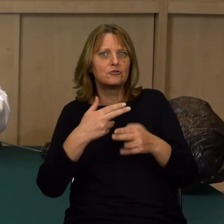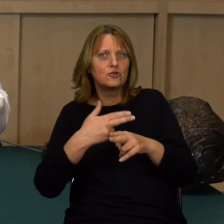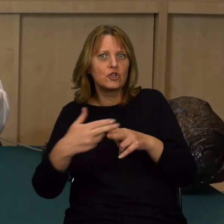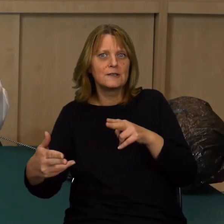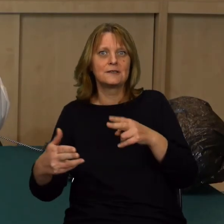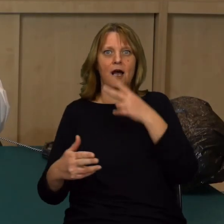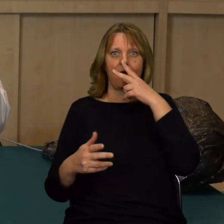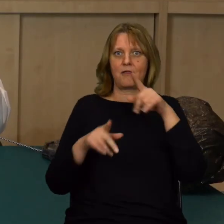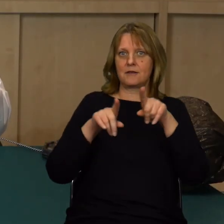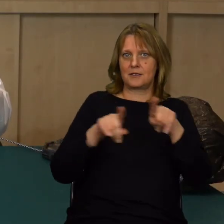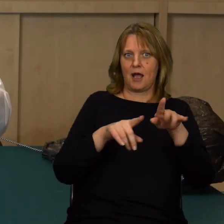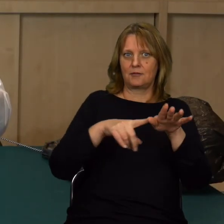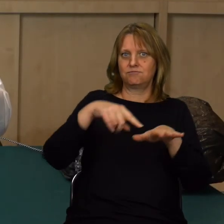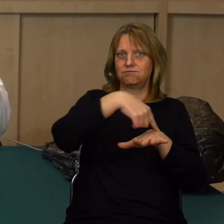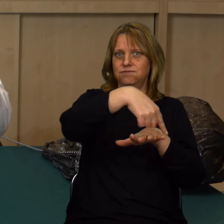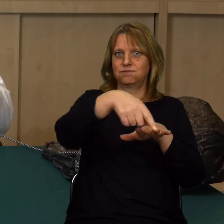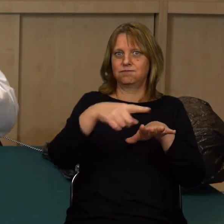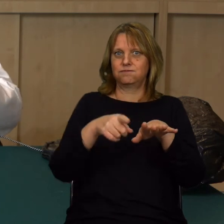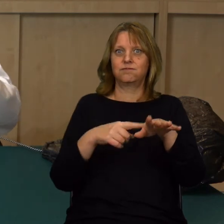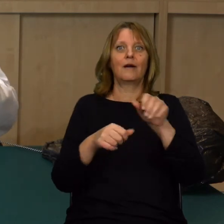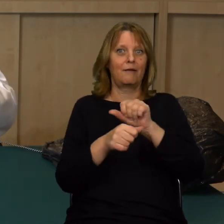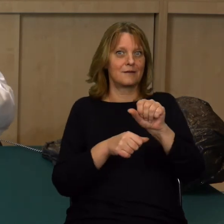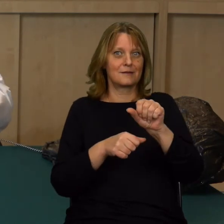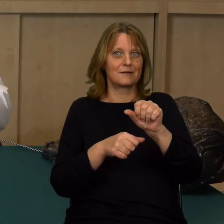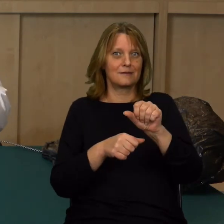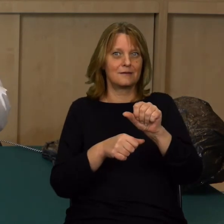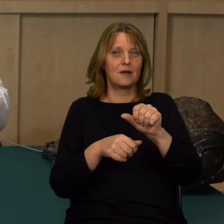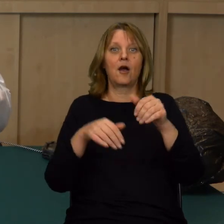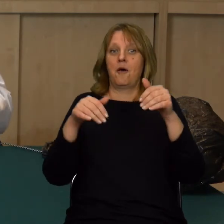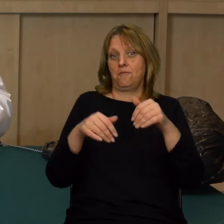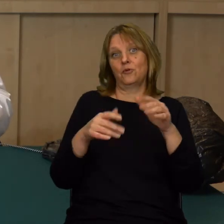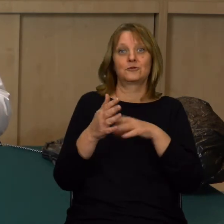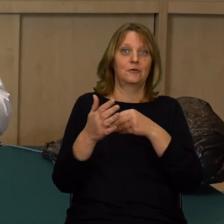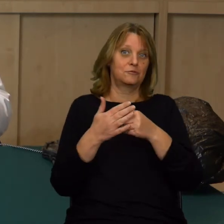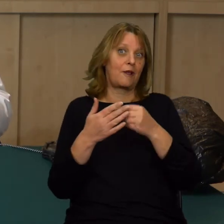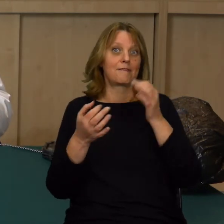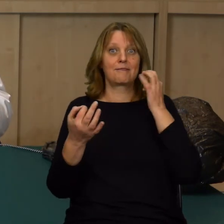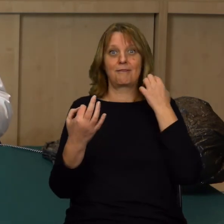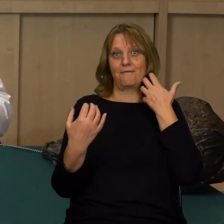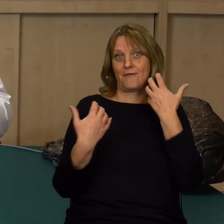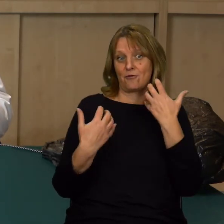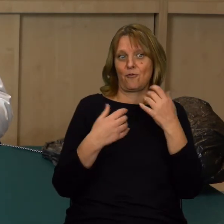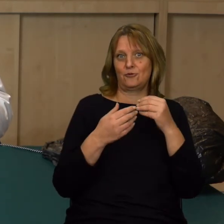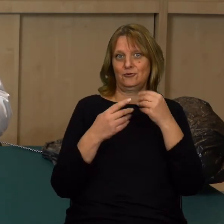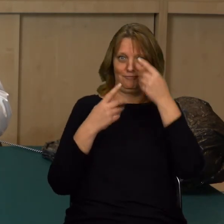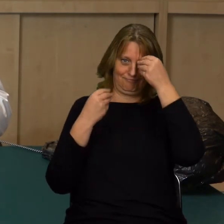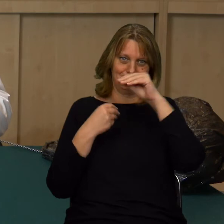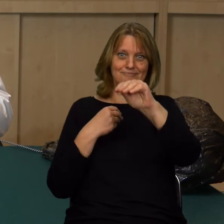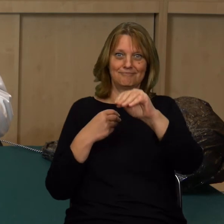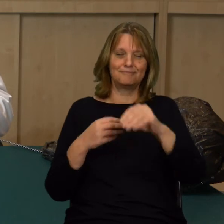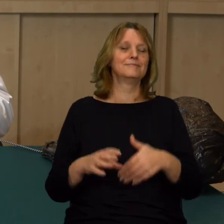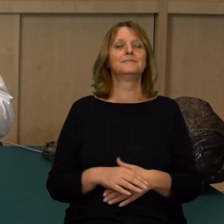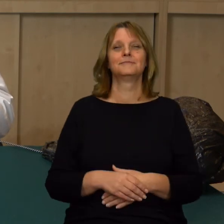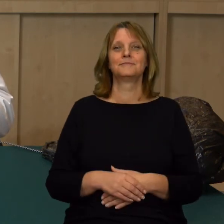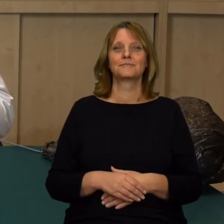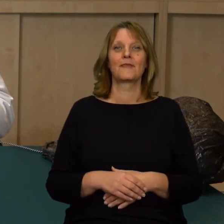odbiła, rozgrzała to miejsce. Moglibyśmy nawet prawdopodobnie jakąś wiadomość przekazać w ten sposób. Ale